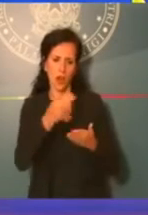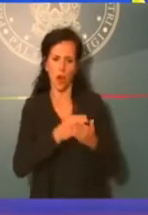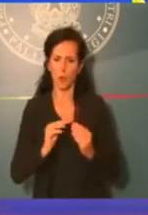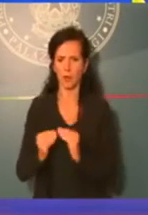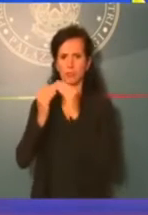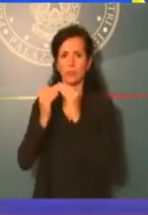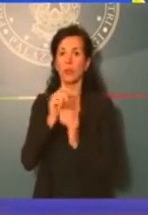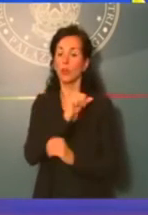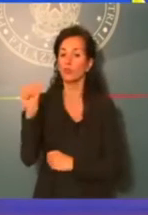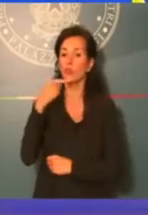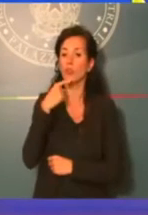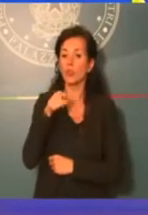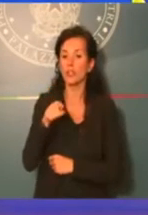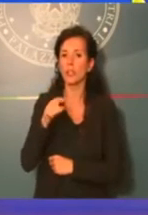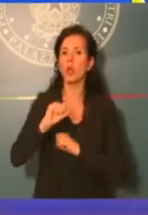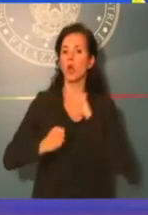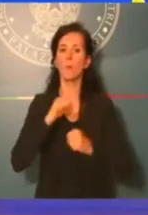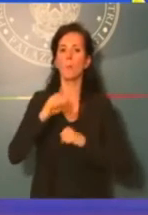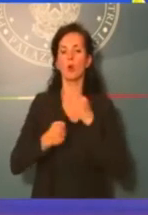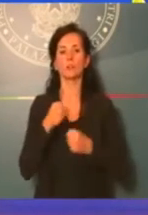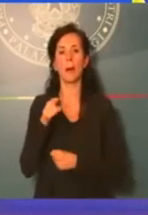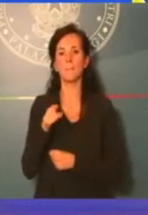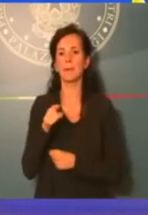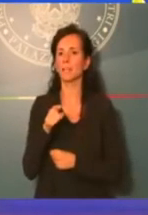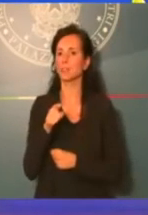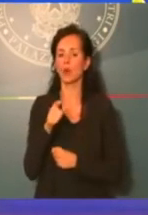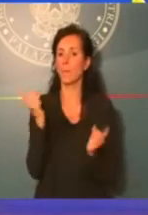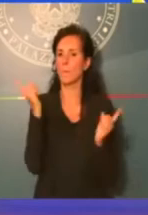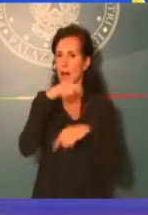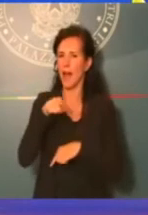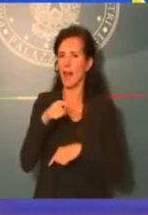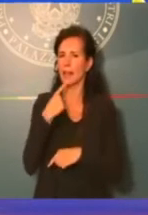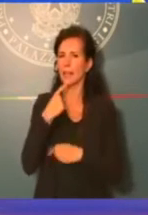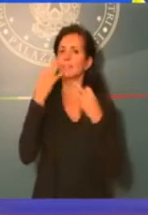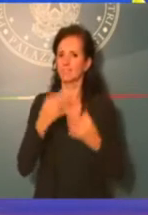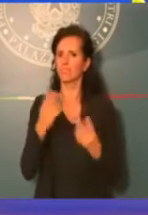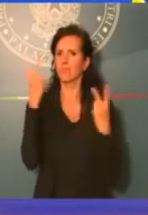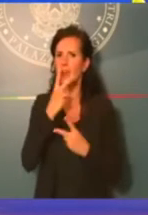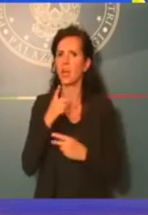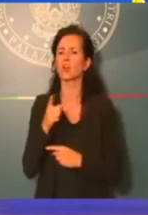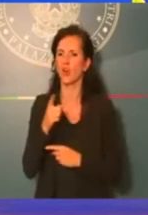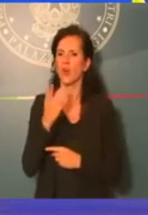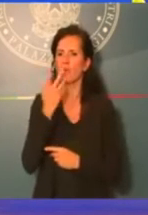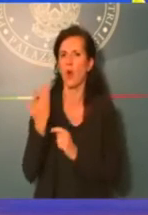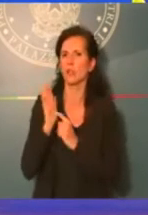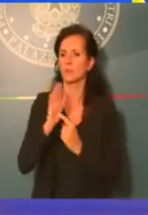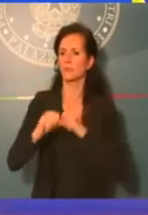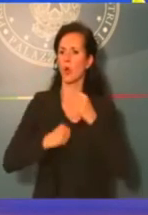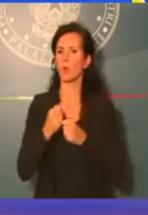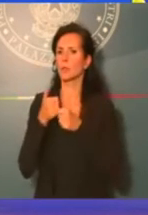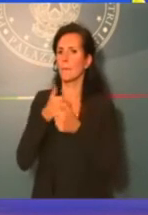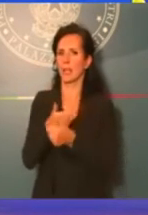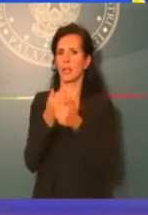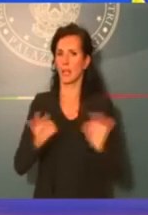dolo, a un comportamento malevolo intenzionale. Resterà la responsabilità per